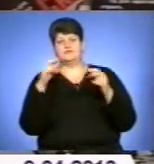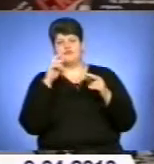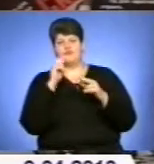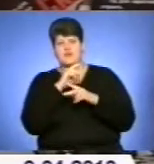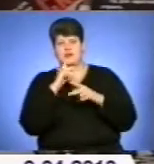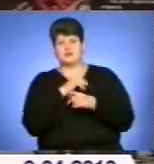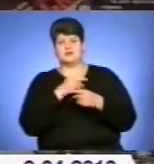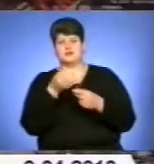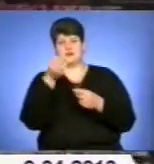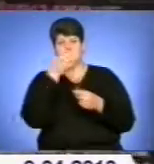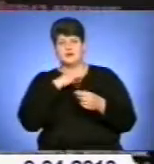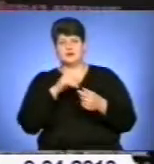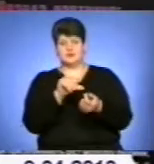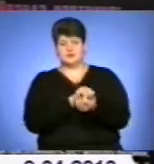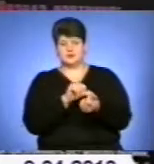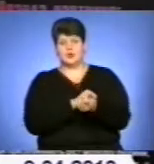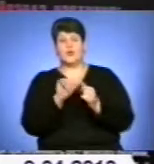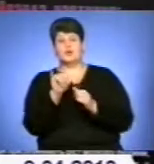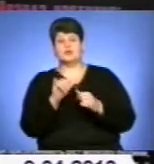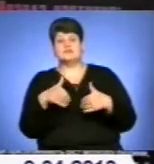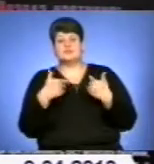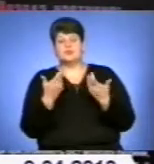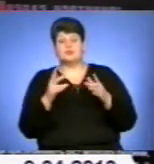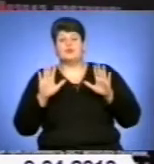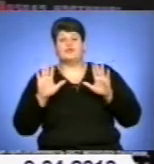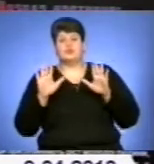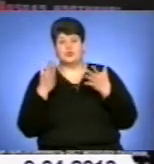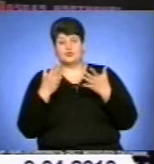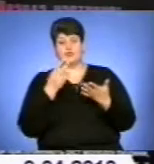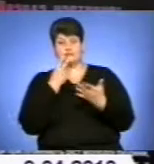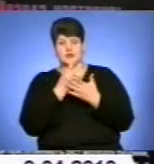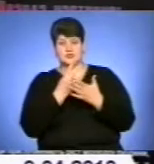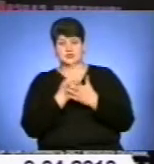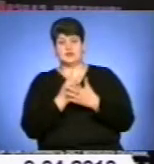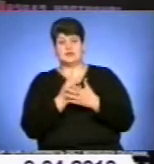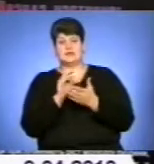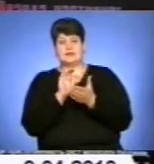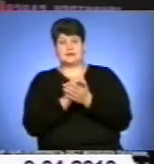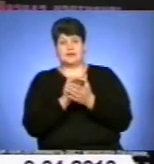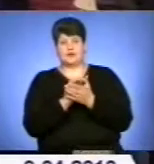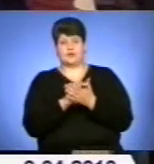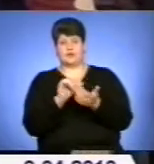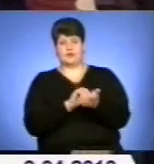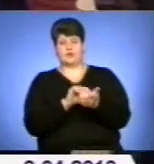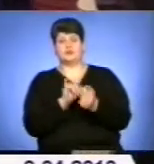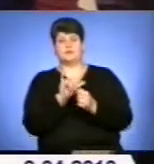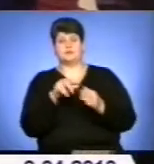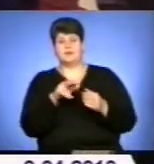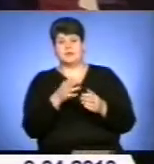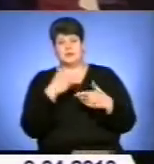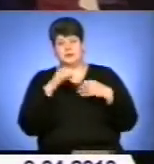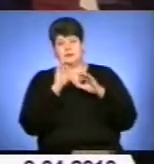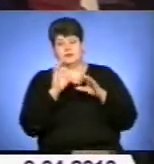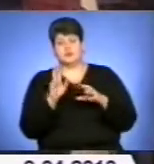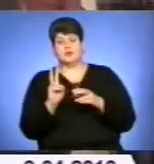наркотиків, куди звернутися за допомогою, коли є підозра щодо наркоманійної залежності знайомих чи родичів. У холі театру була організована